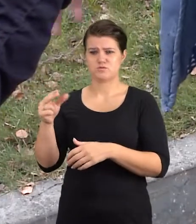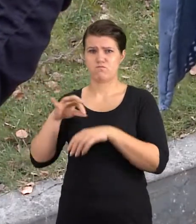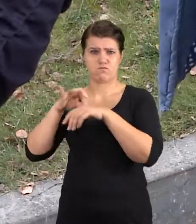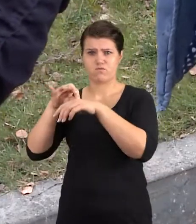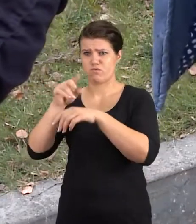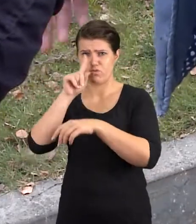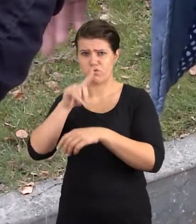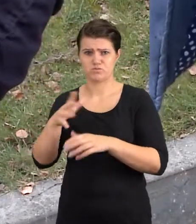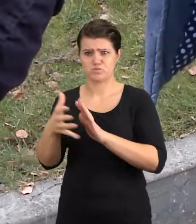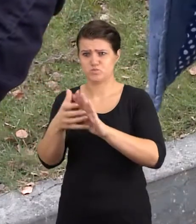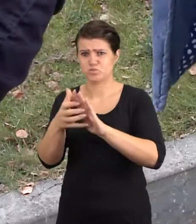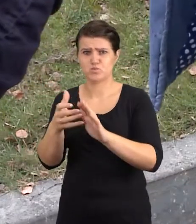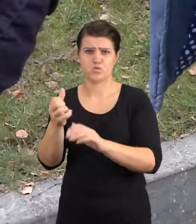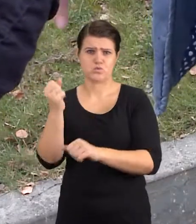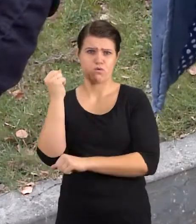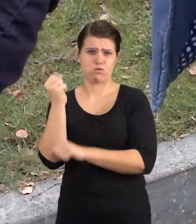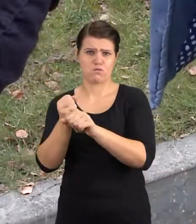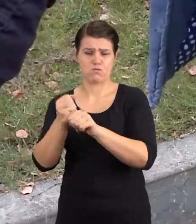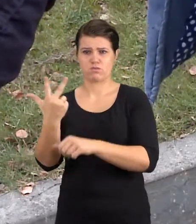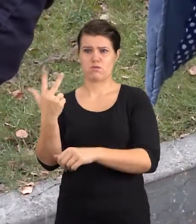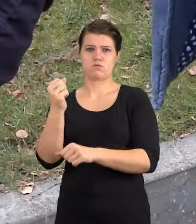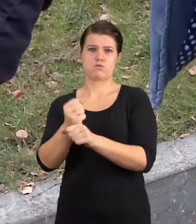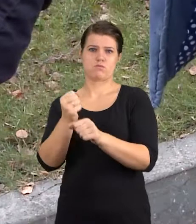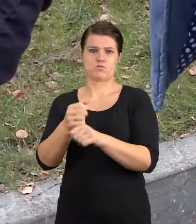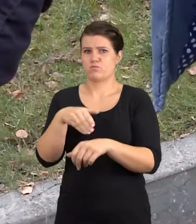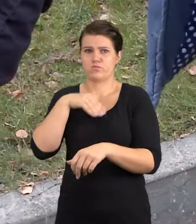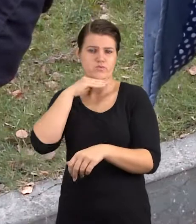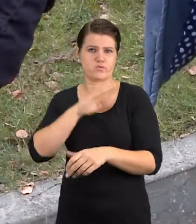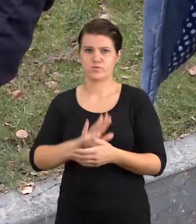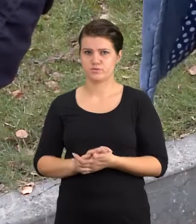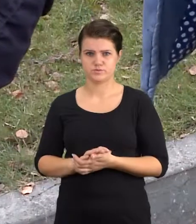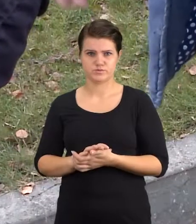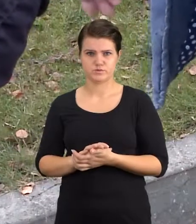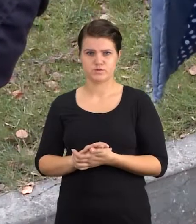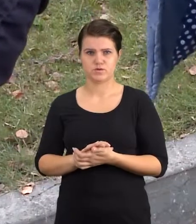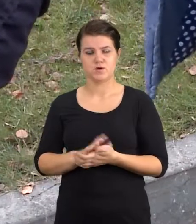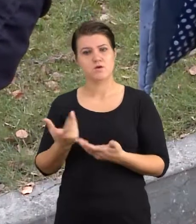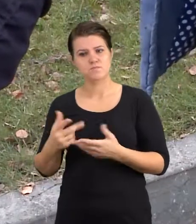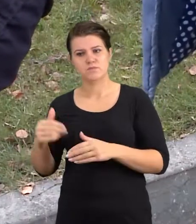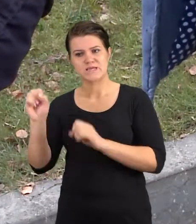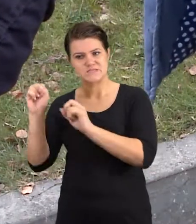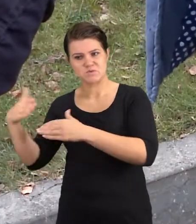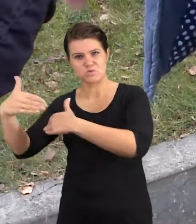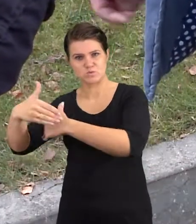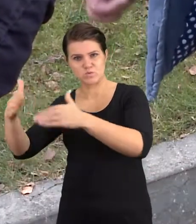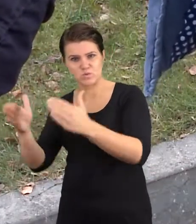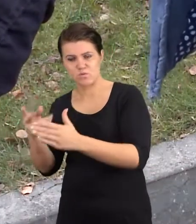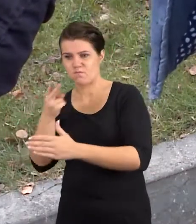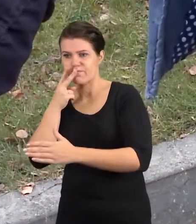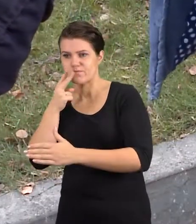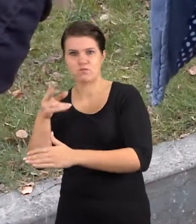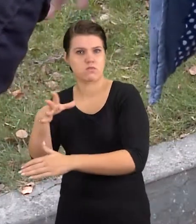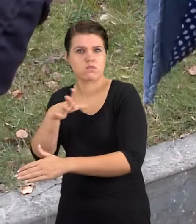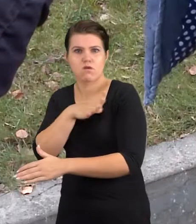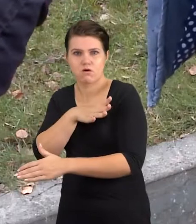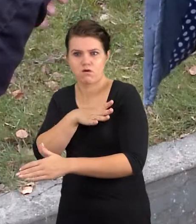man neįšves, nėra tiek darbotojų. Ir sanitaras, ir viena sanitarė, ir viena seselė. Viskas nevėdžios lauką. Kas